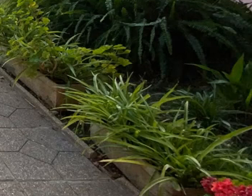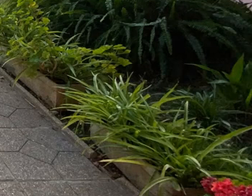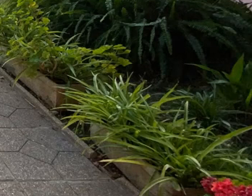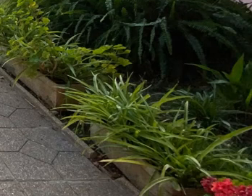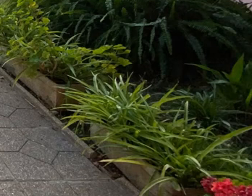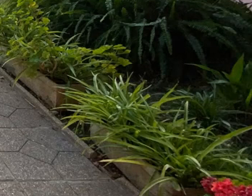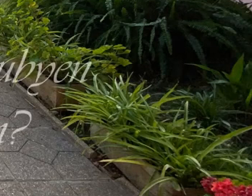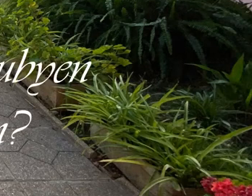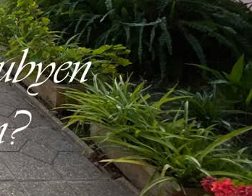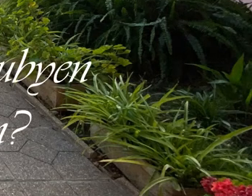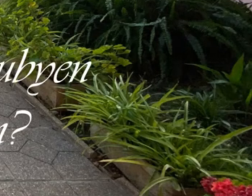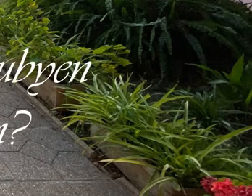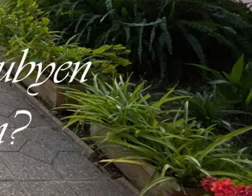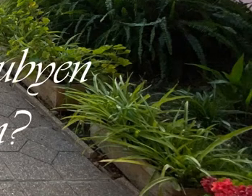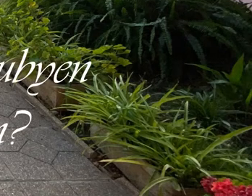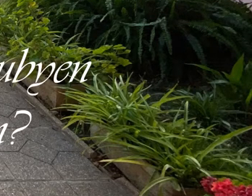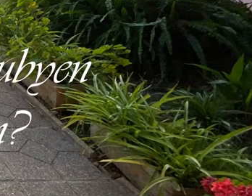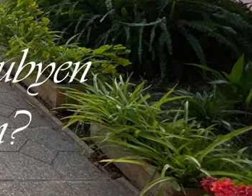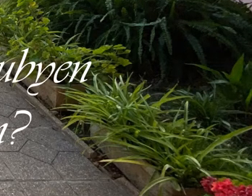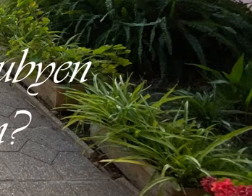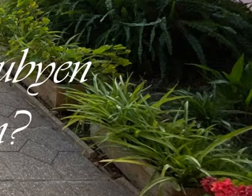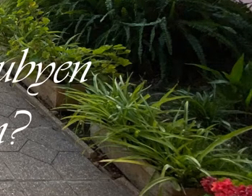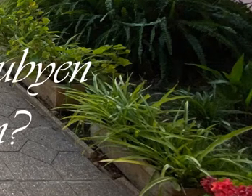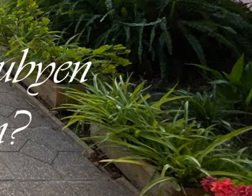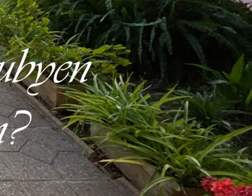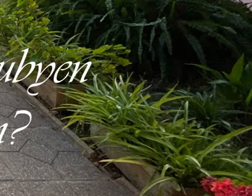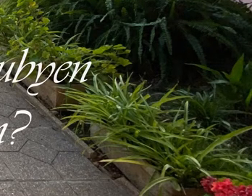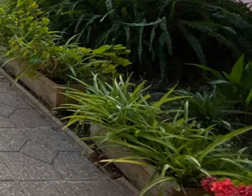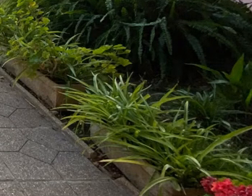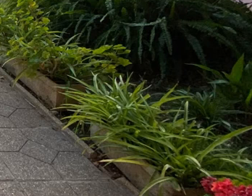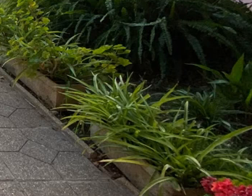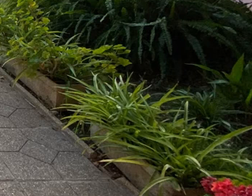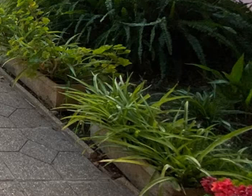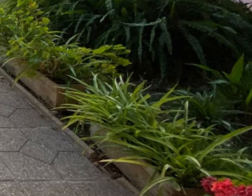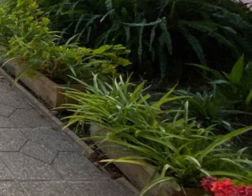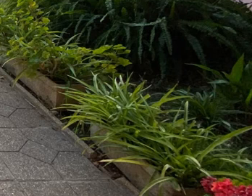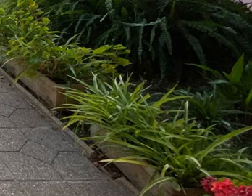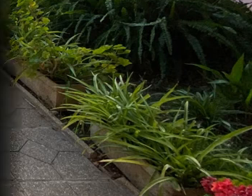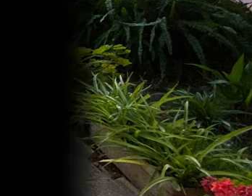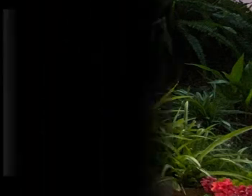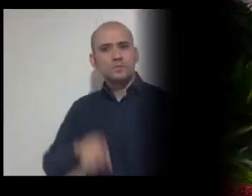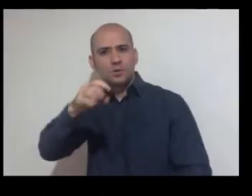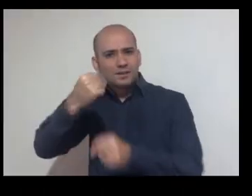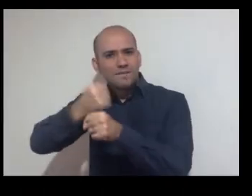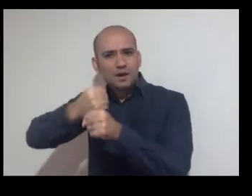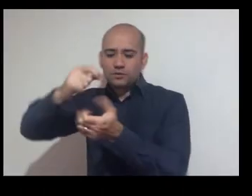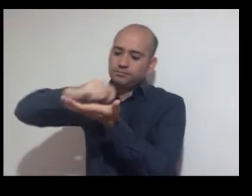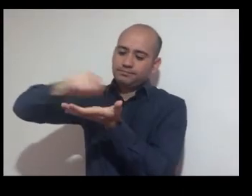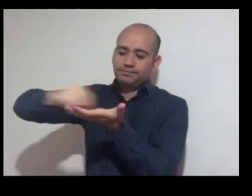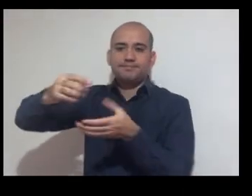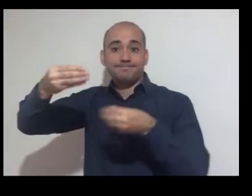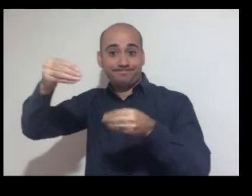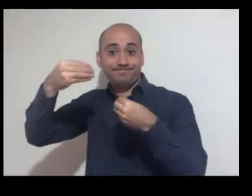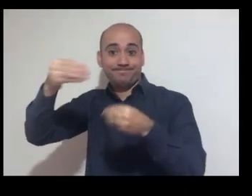Wa겠죠 as Pou kapen metti ya devwa sou